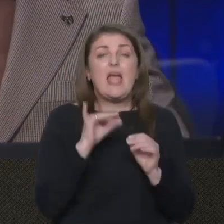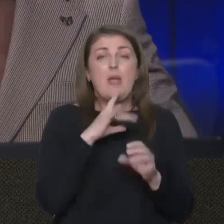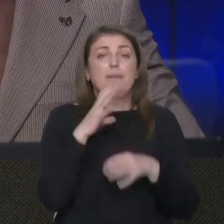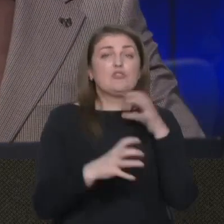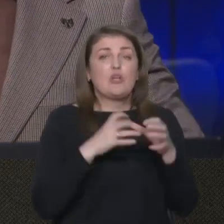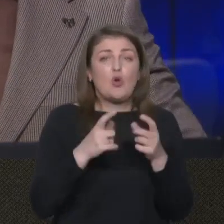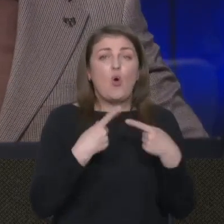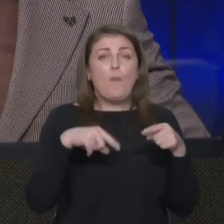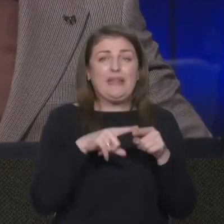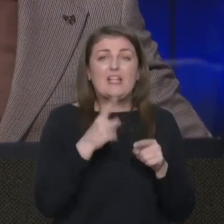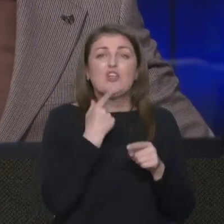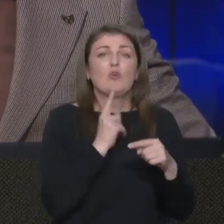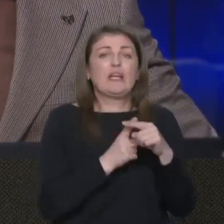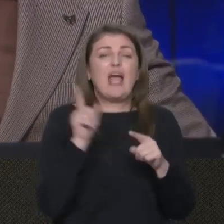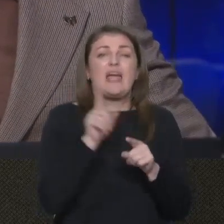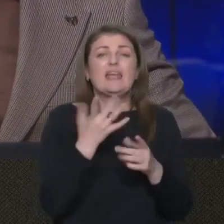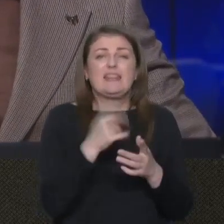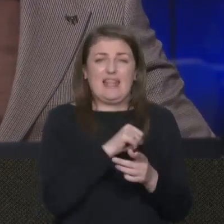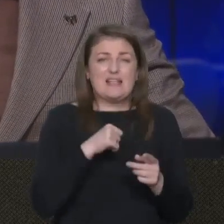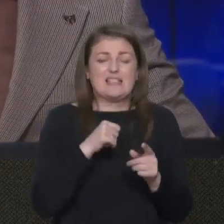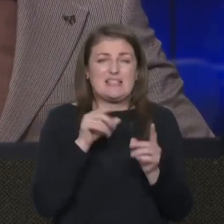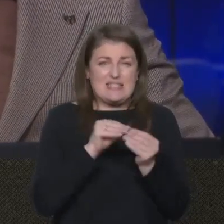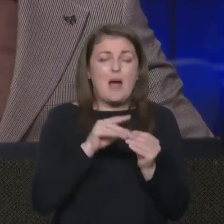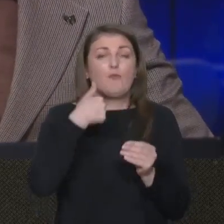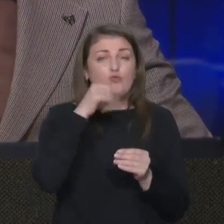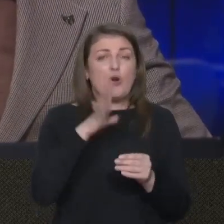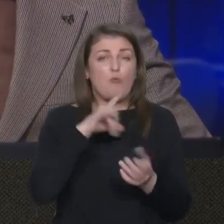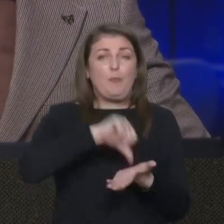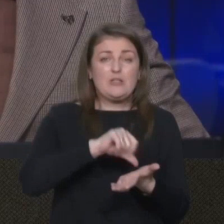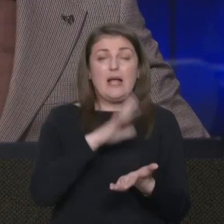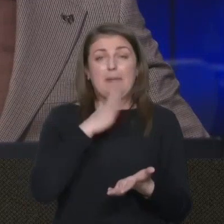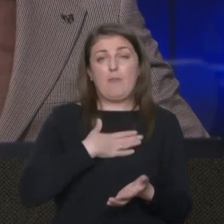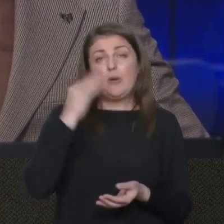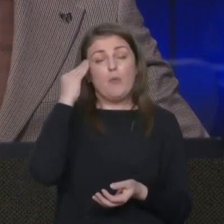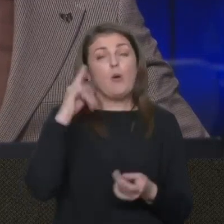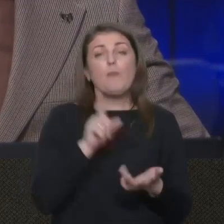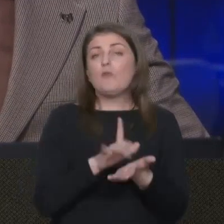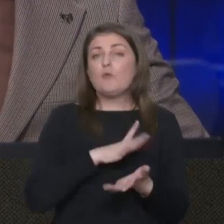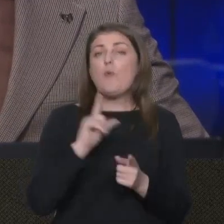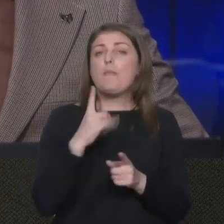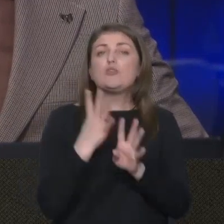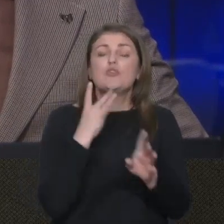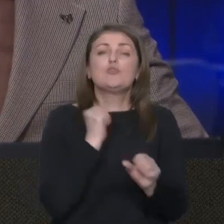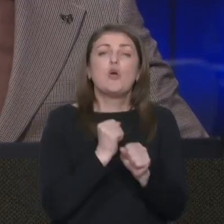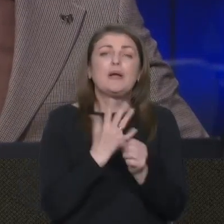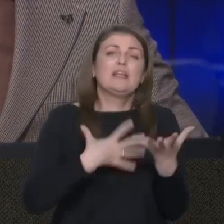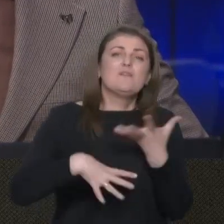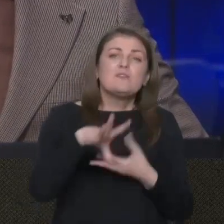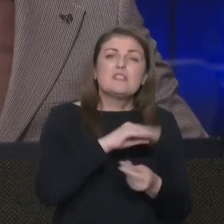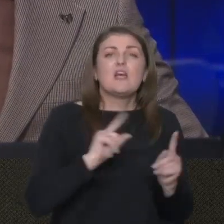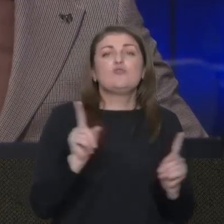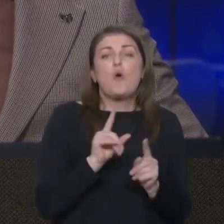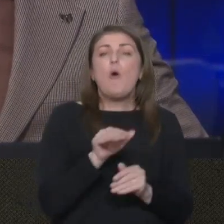Міжнародний комітет Червоного Христа, який так само вчора був присутній, на мій погляд, повинен був в першу чергу зробити все, щоб